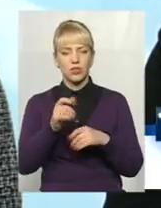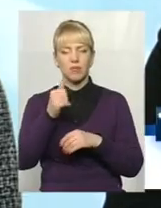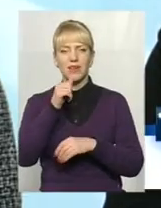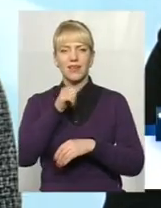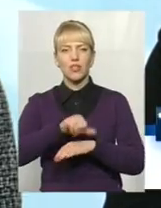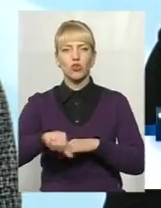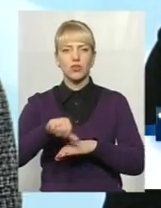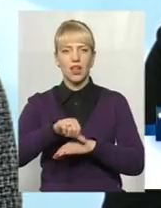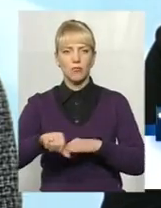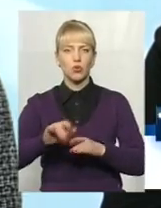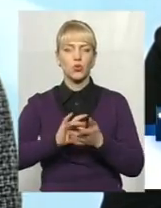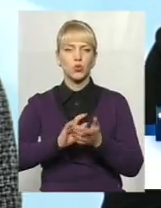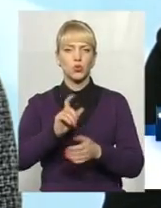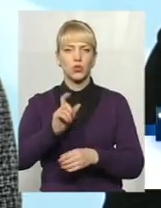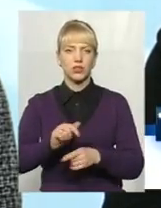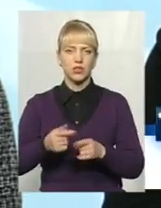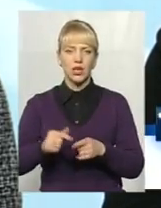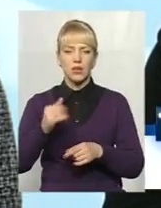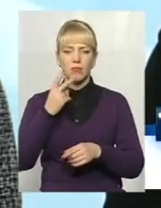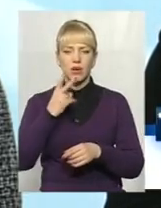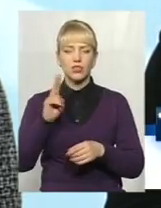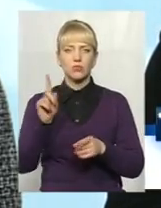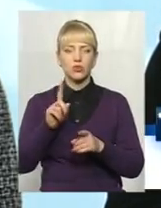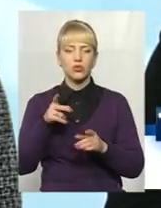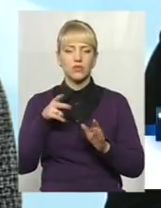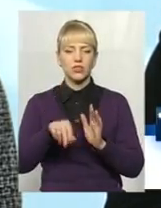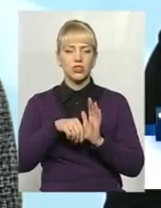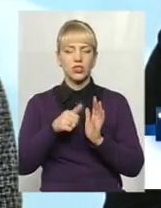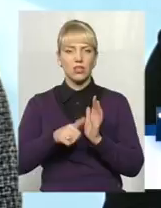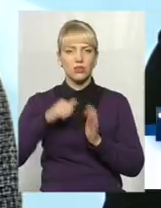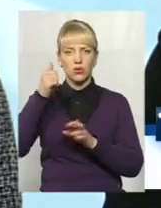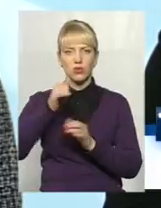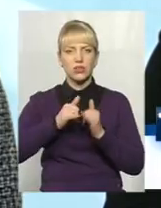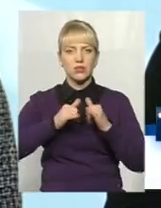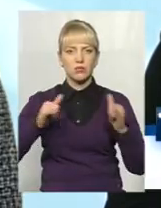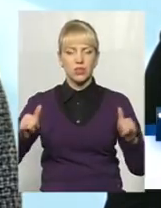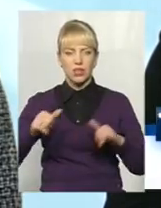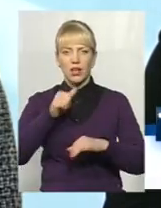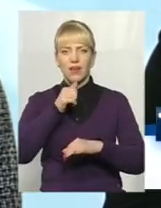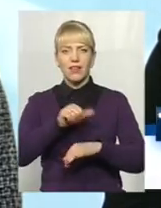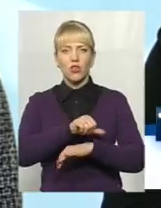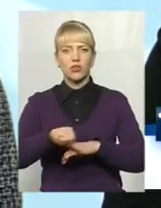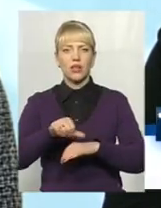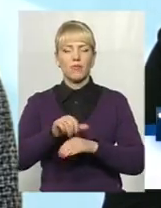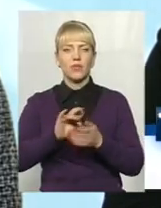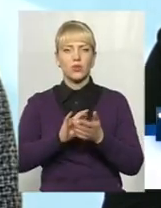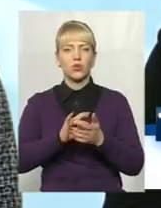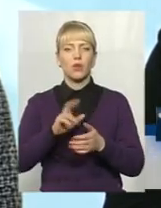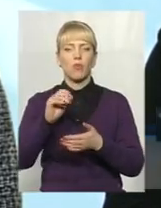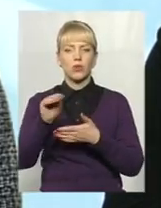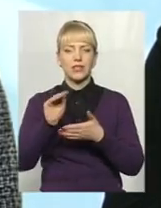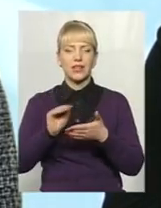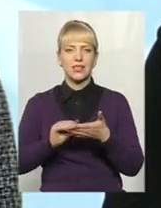Бачимо, що 2016 рік приніс збільшення потоку іноземних туристів по статистике відвідування нашого